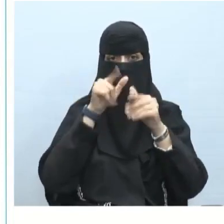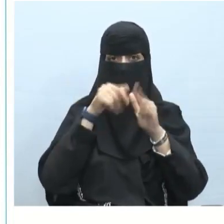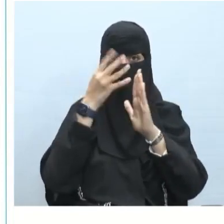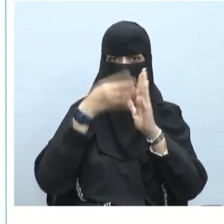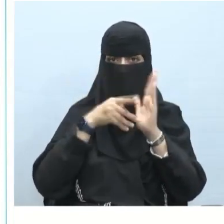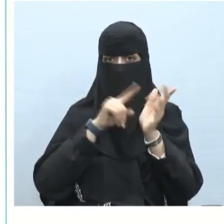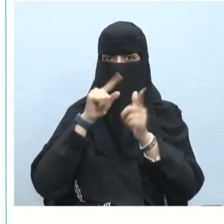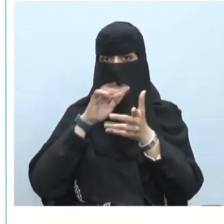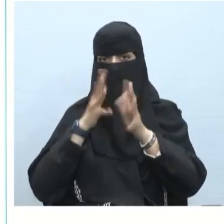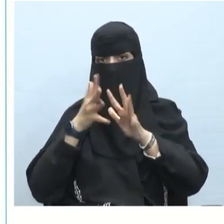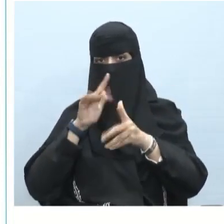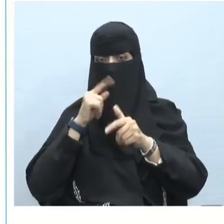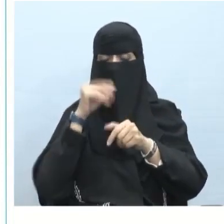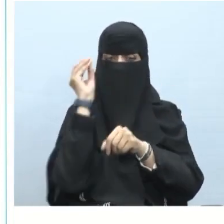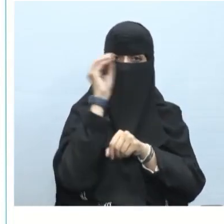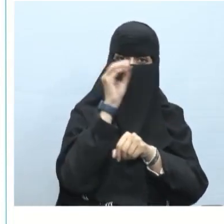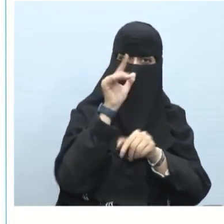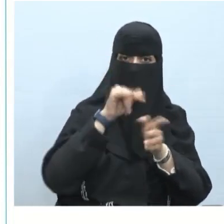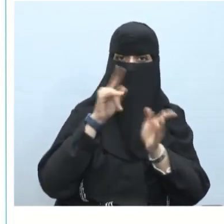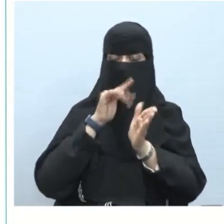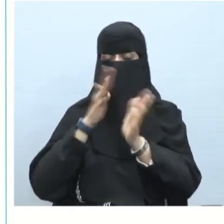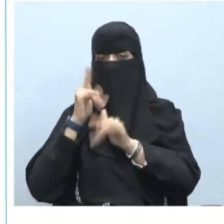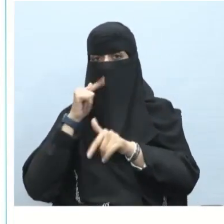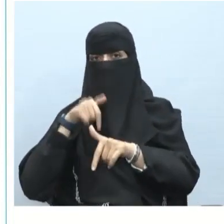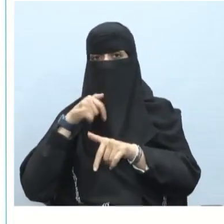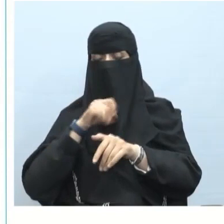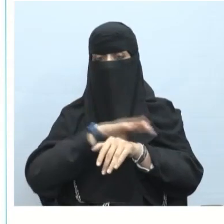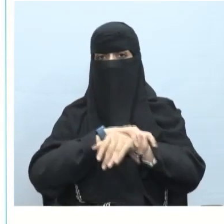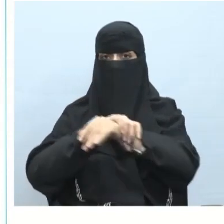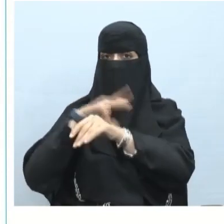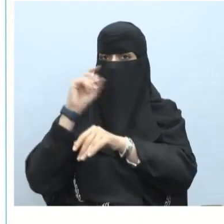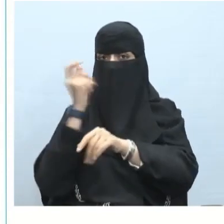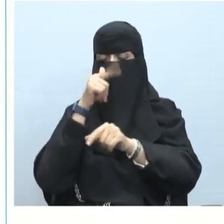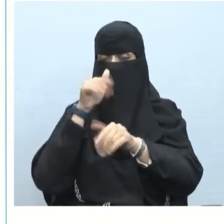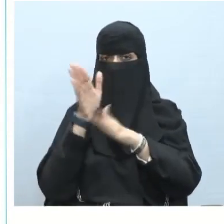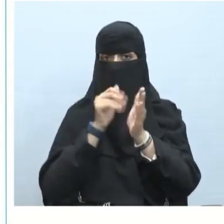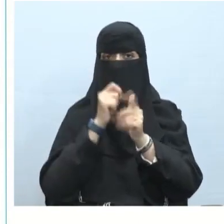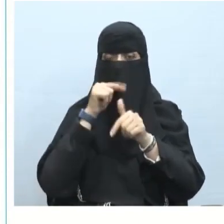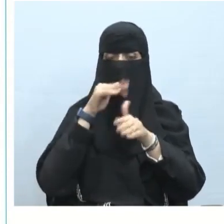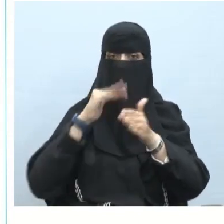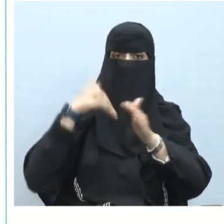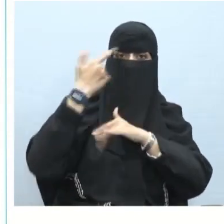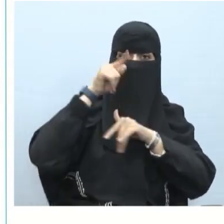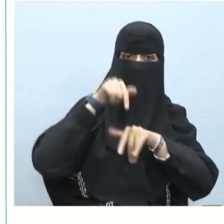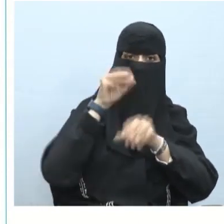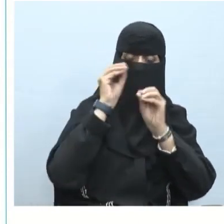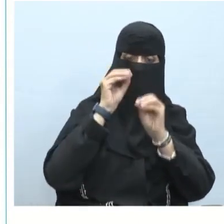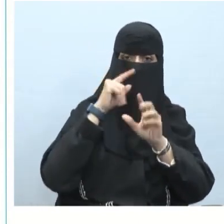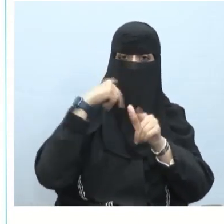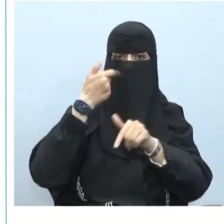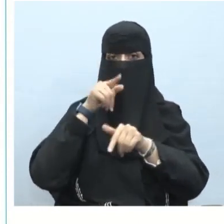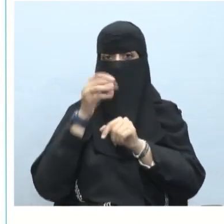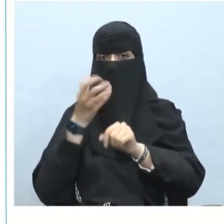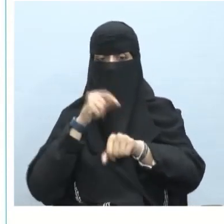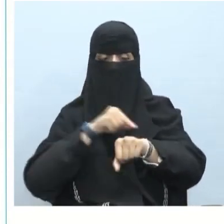الحكم سواء كانت النصيحة أو الإرشاد مباشرة بعد هذه النصيحة أو أنها